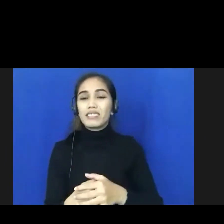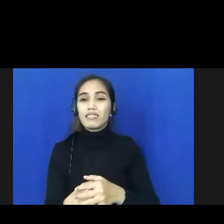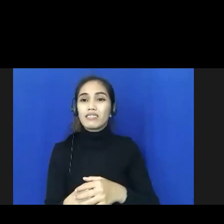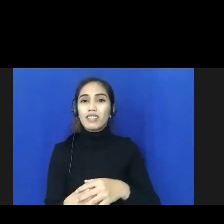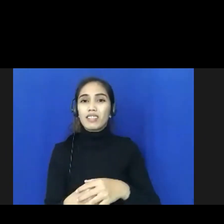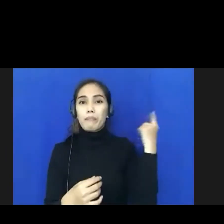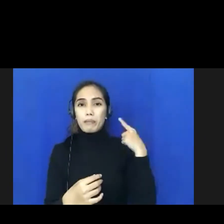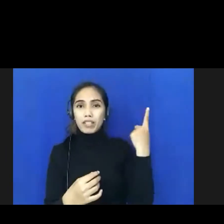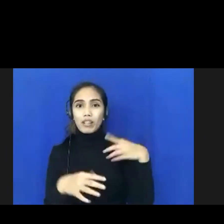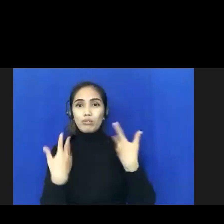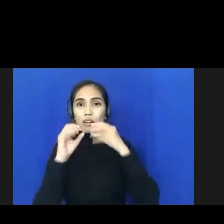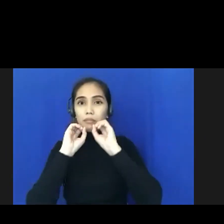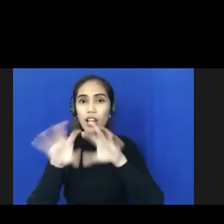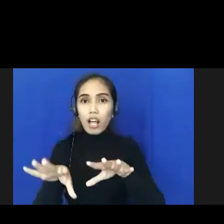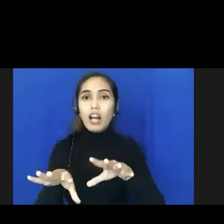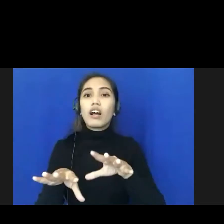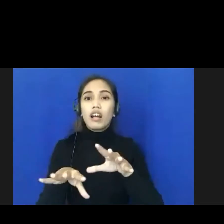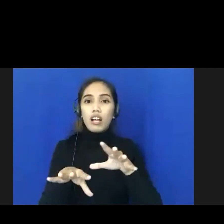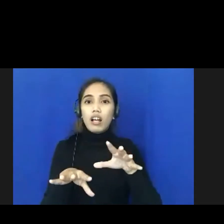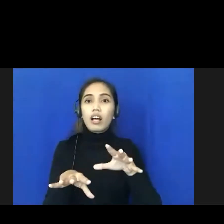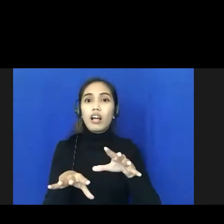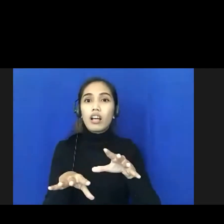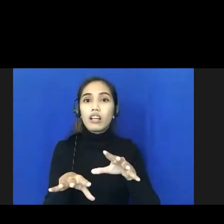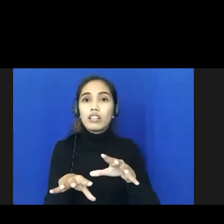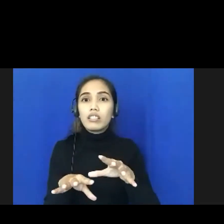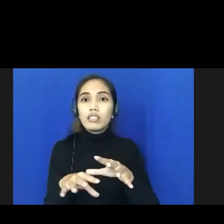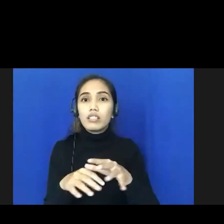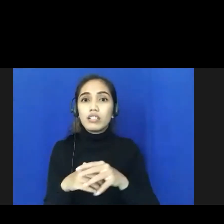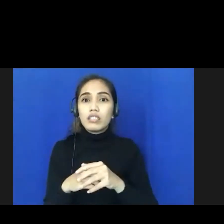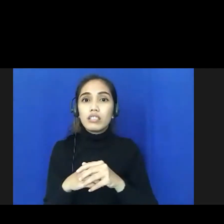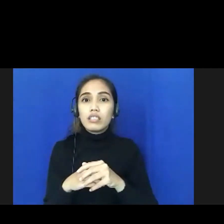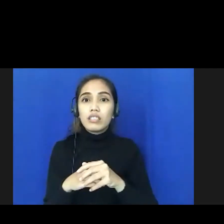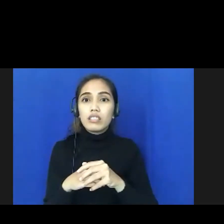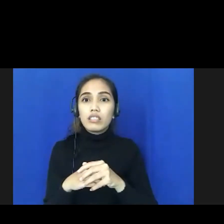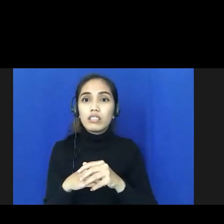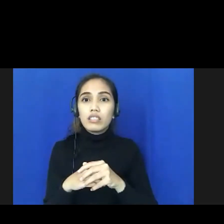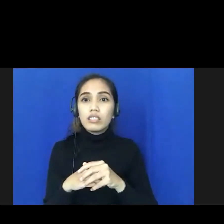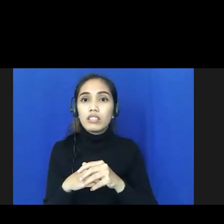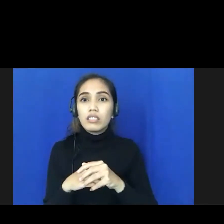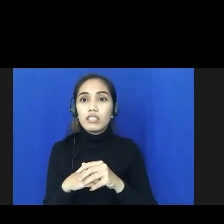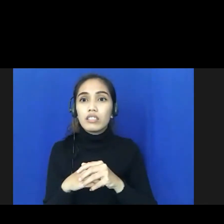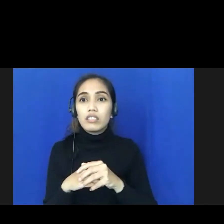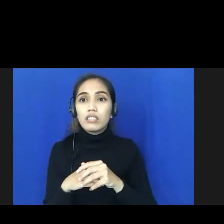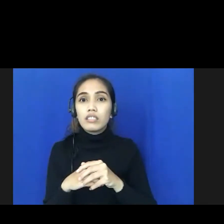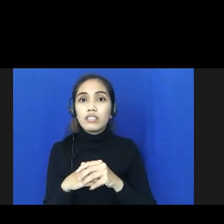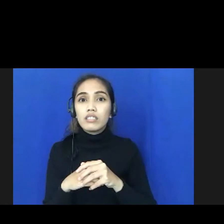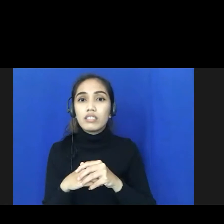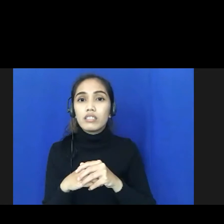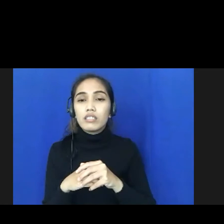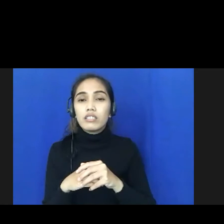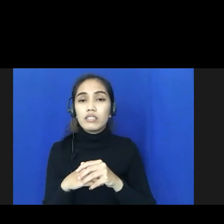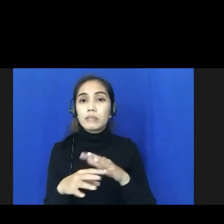mengingatkan juga teman-teman di rumah sakit karena memang dengan berbagai media ini kadang-kadang